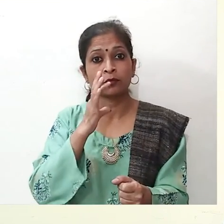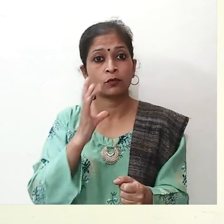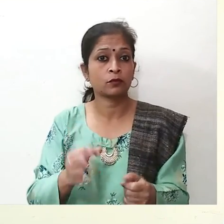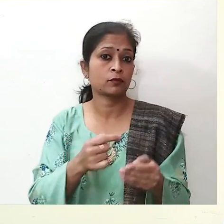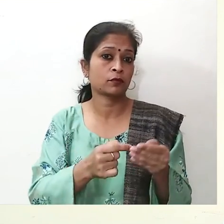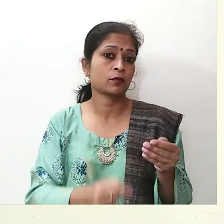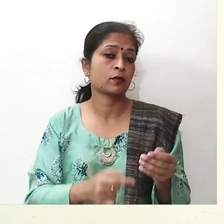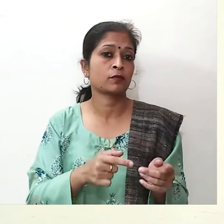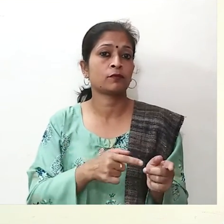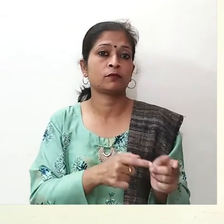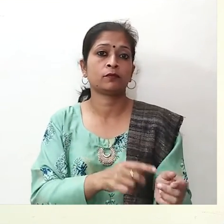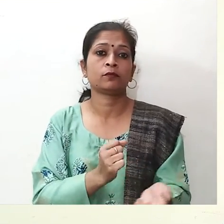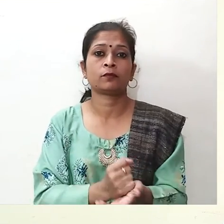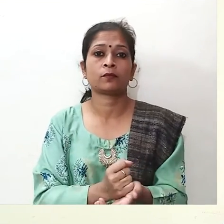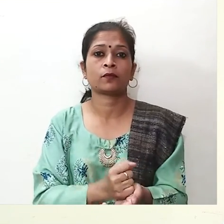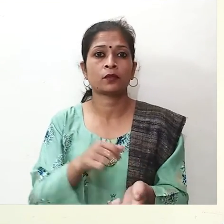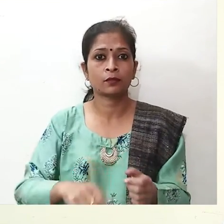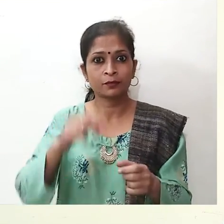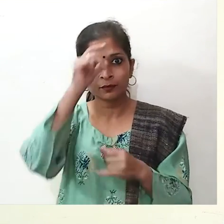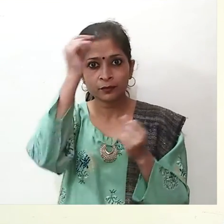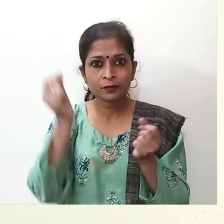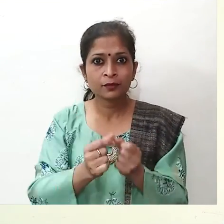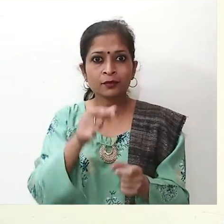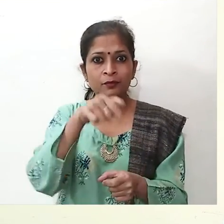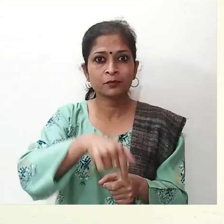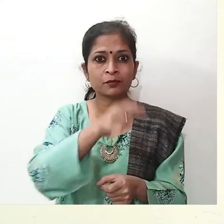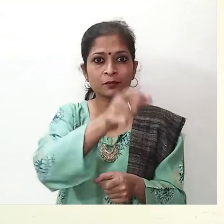ध्यान रखना है, हम सब भारतिये